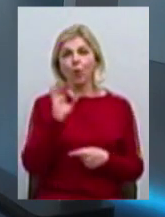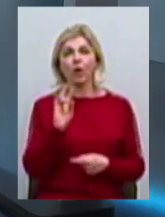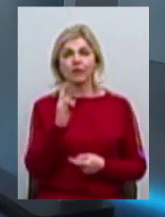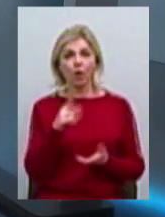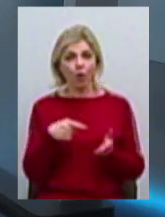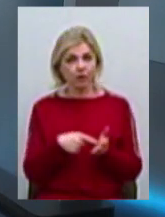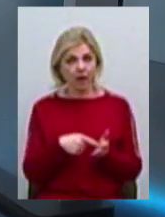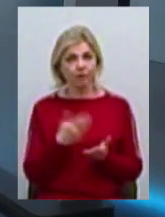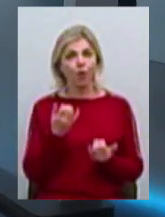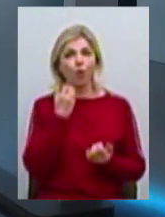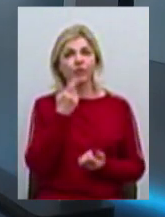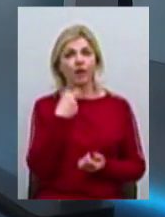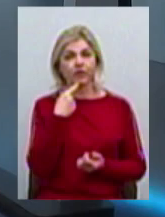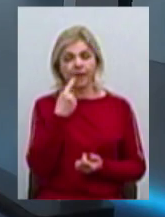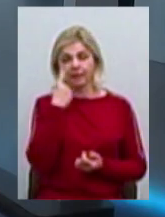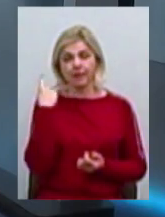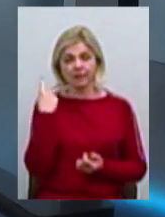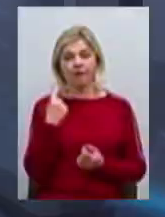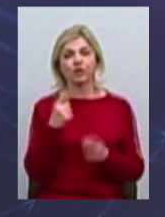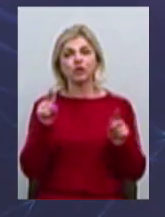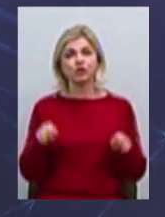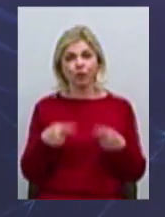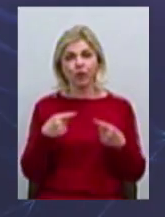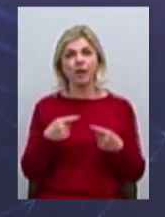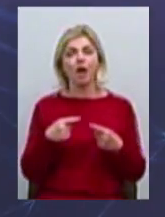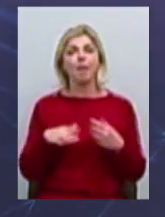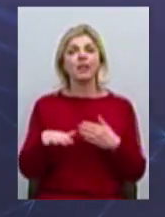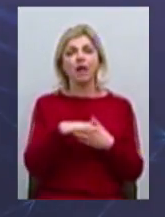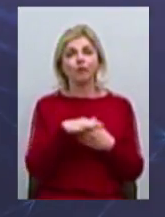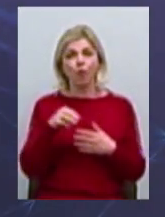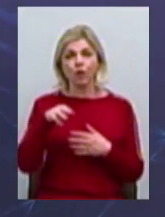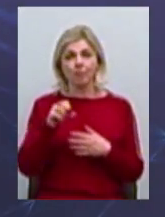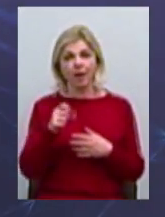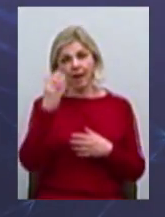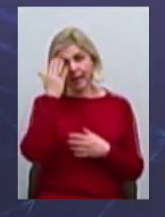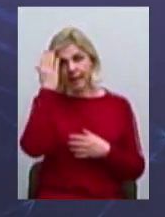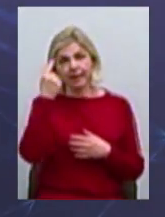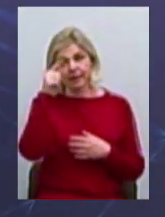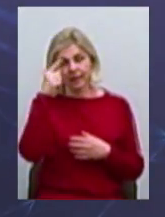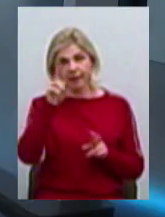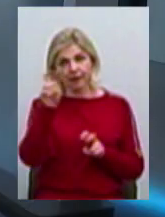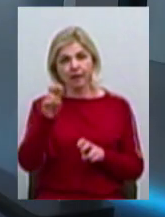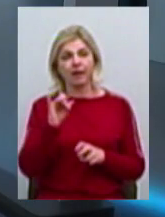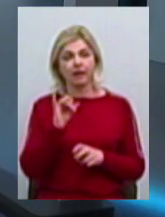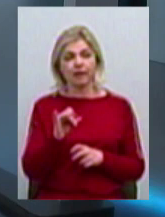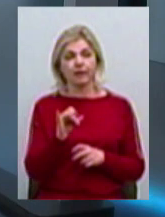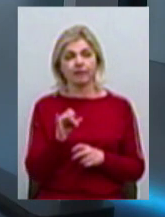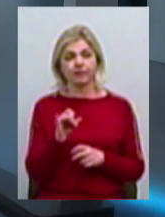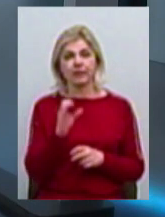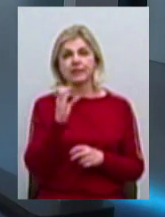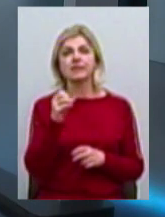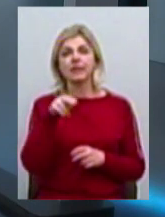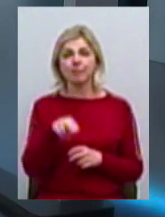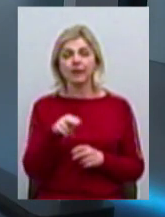йдеться, це нещодавно створена платформа Мрідій, і Одеська, згадується, СІП-стартер. Ну,